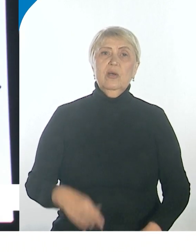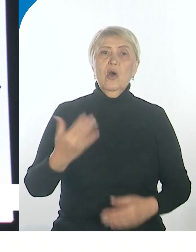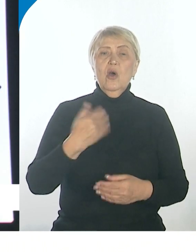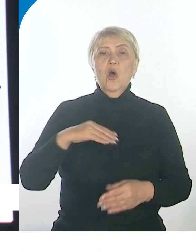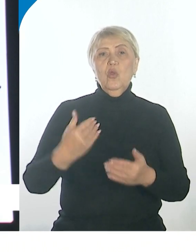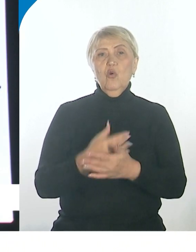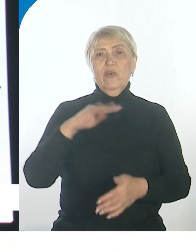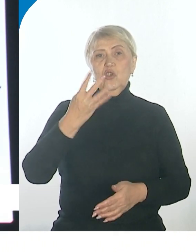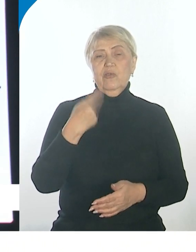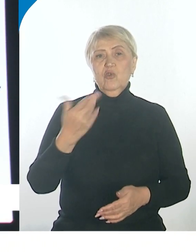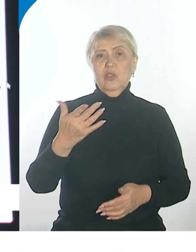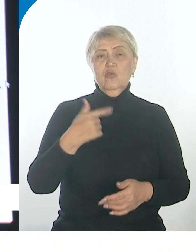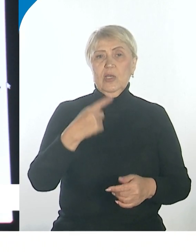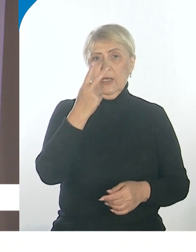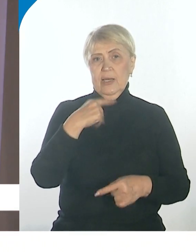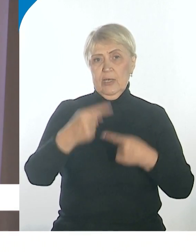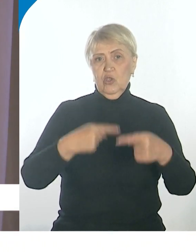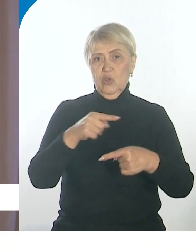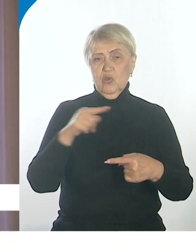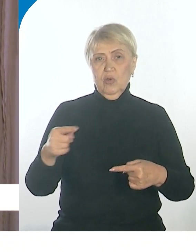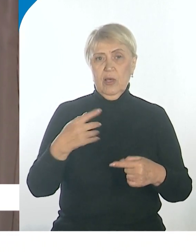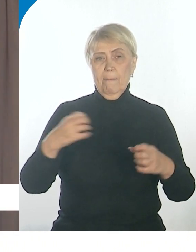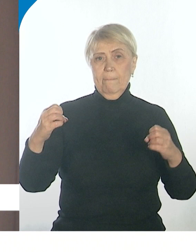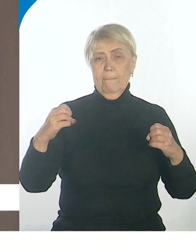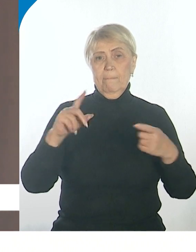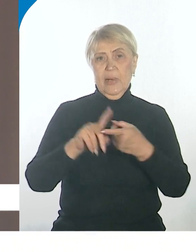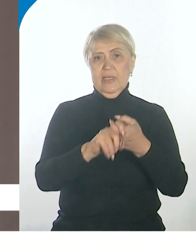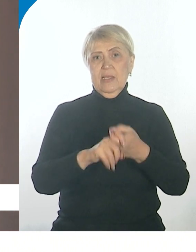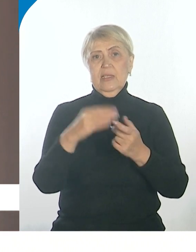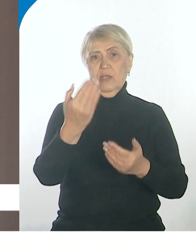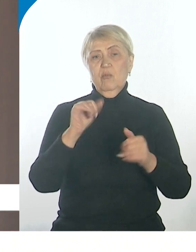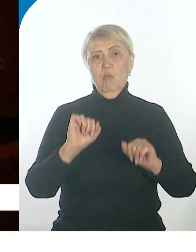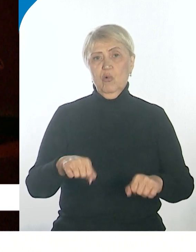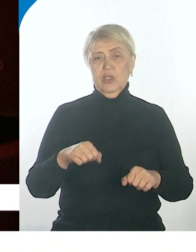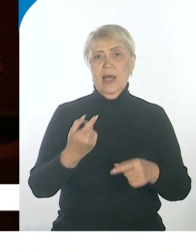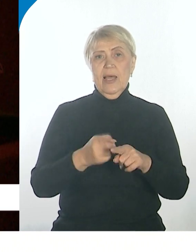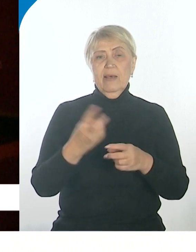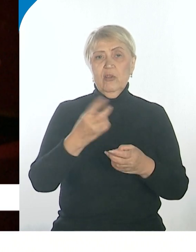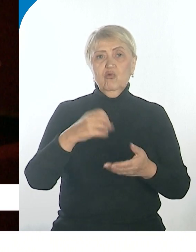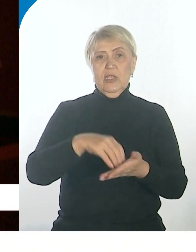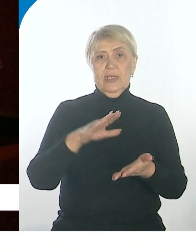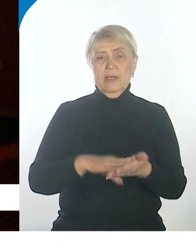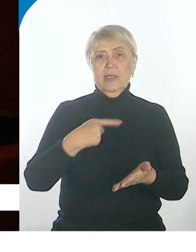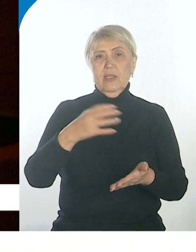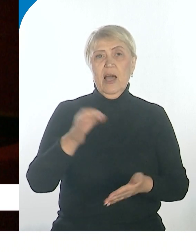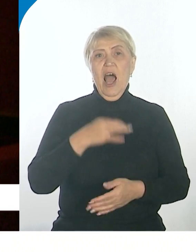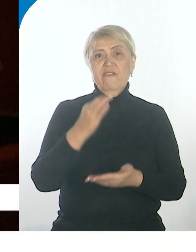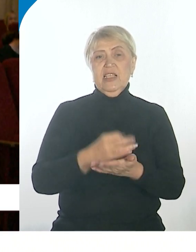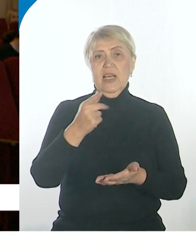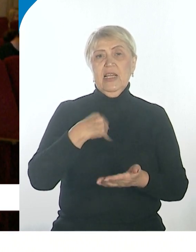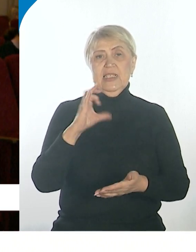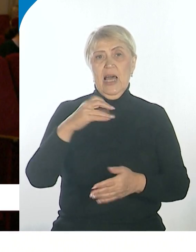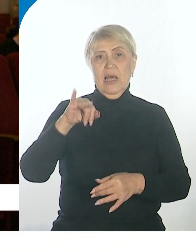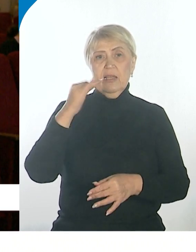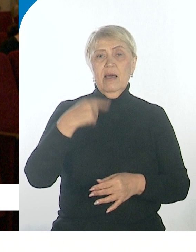четвертый сезон стартует в январе. Присоединиться к нему еще можно. Для этого нужно зарегистрироваться на официальном сайте проекта.